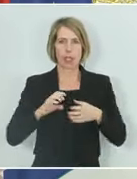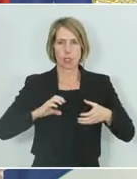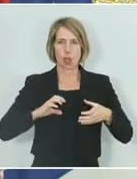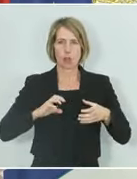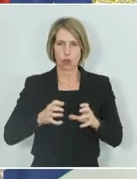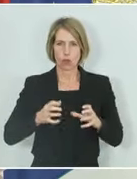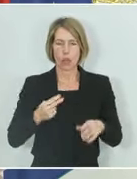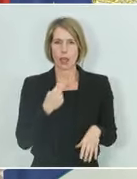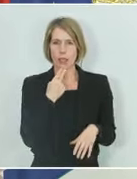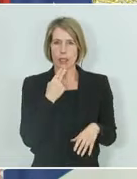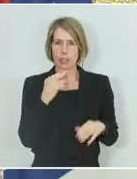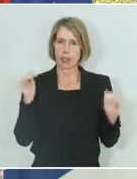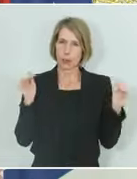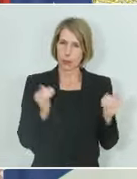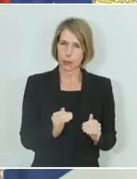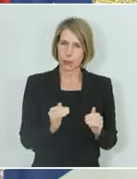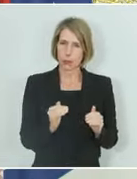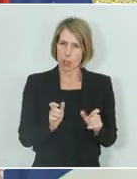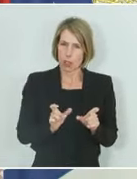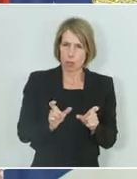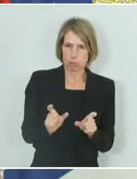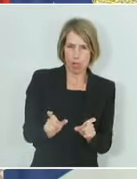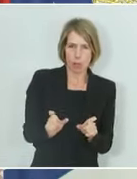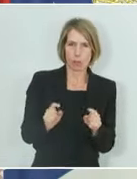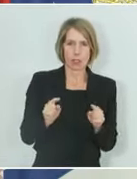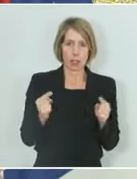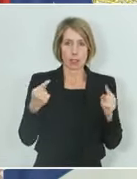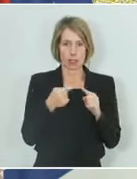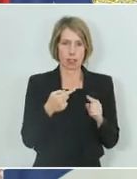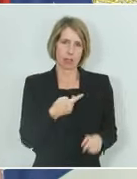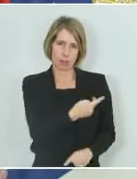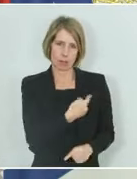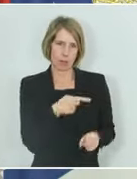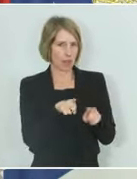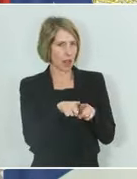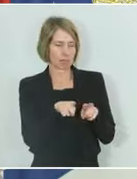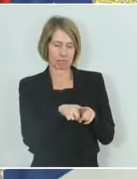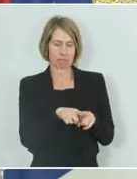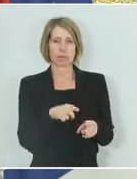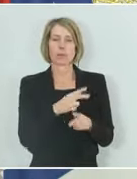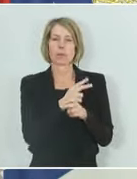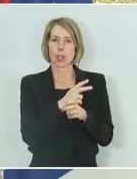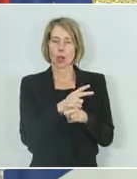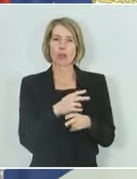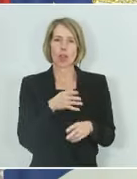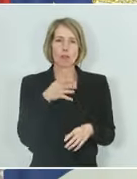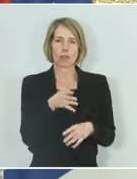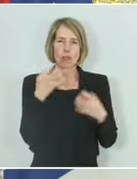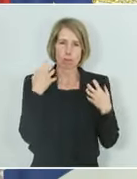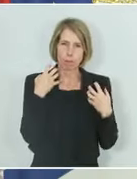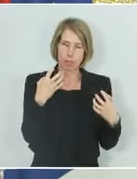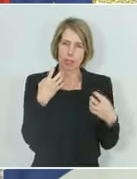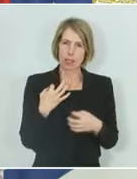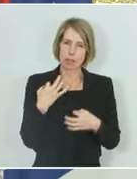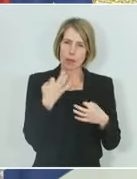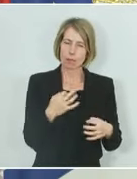diese zu reduzieren und zurückzudrängen, das sind Ziele, die uns beide vereinen. Und Österreich wird hier begeistert, einen Beitrag dazu